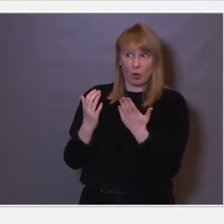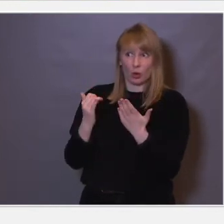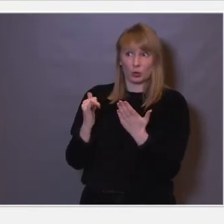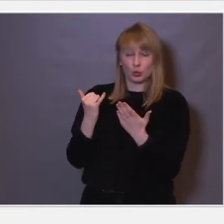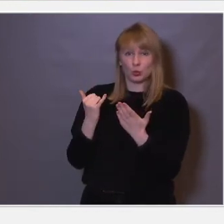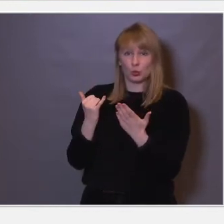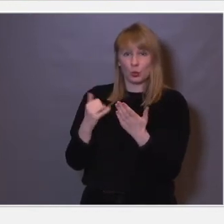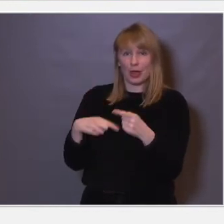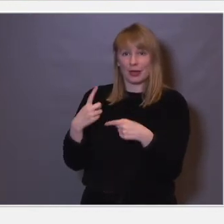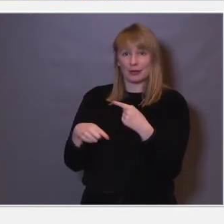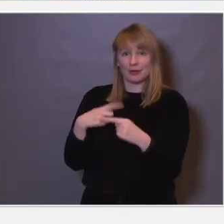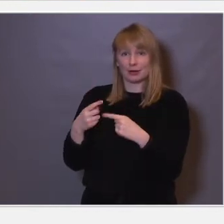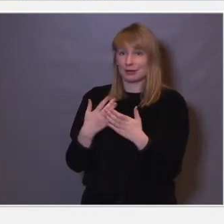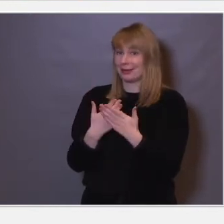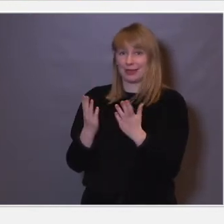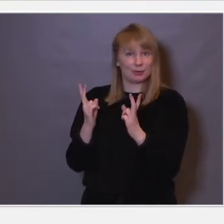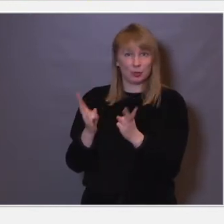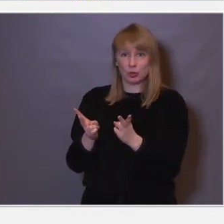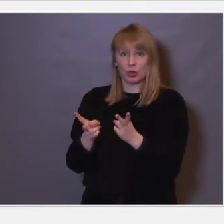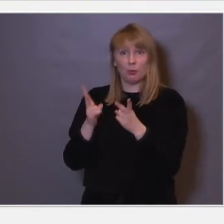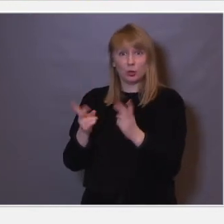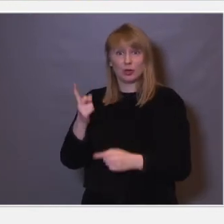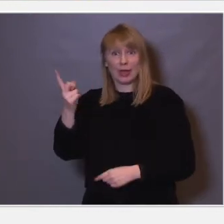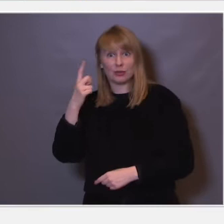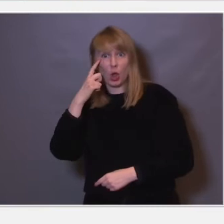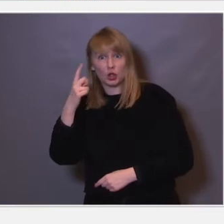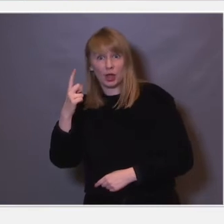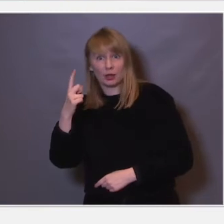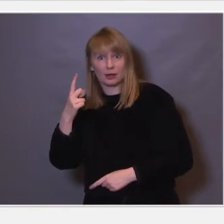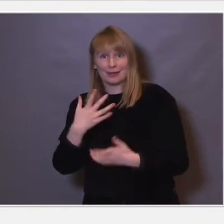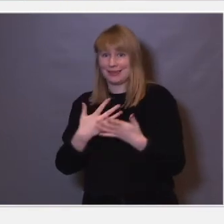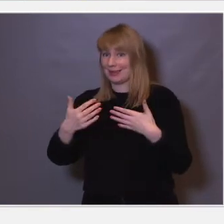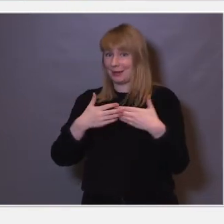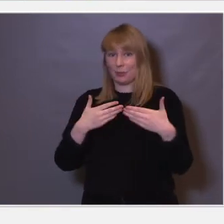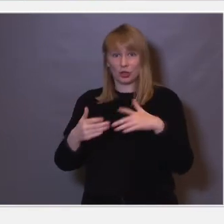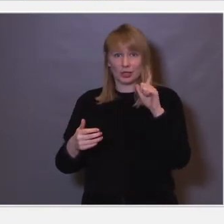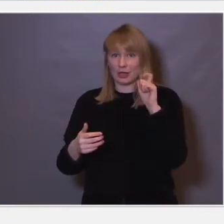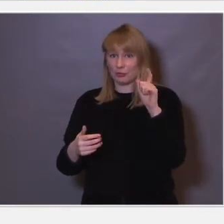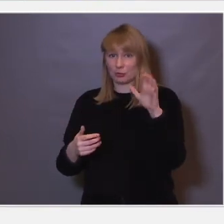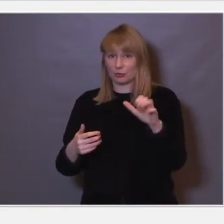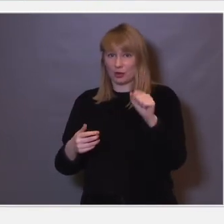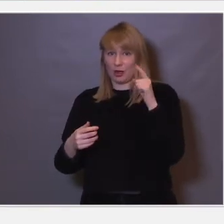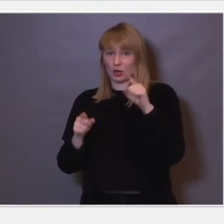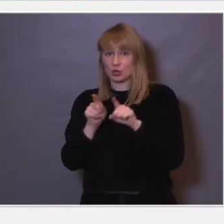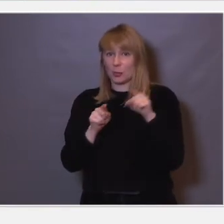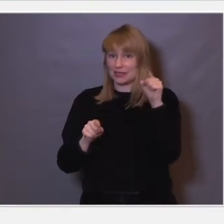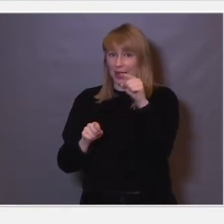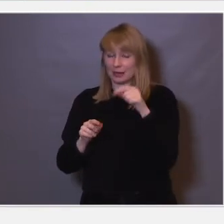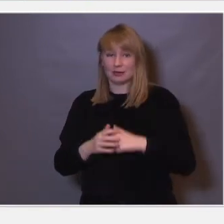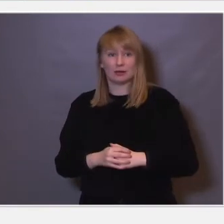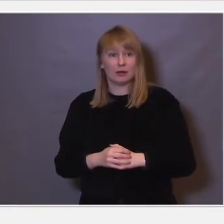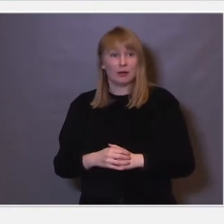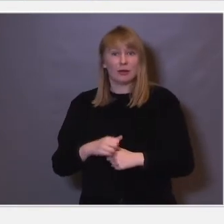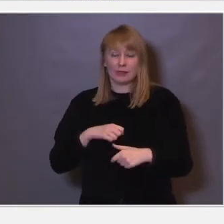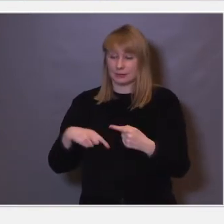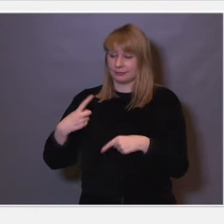slutter etter hvert å bruke, den bruker bare ett øye, den slutter å behandle informasjonen fra det øyet som sjeler. Og hvis dette